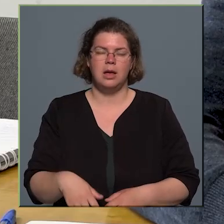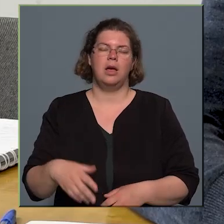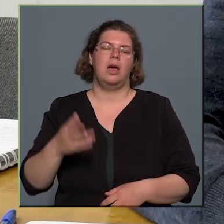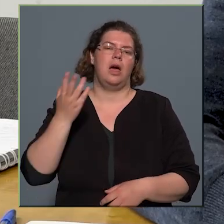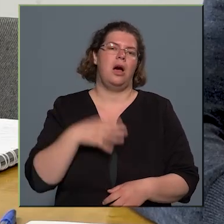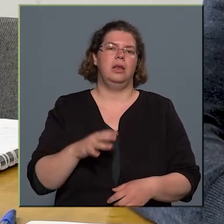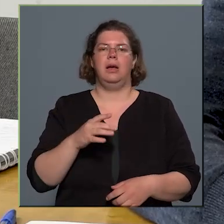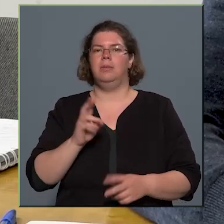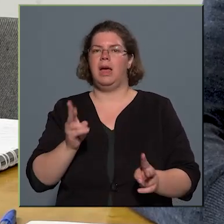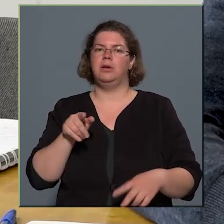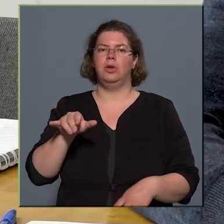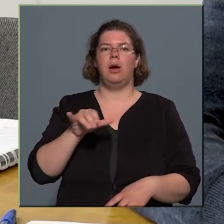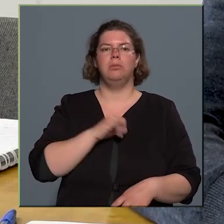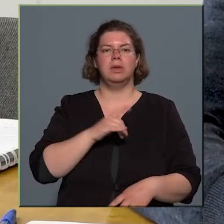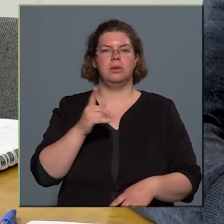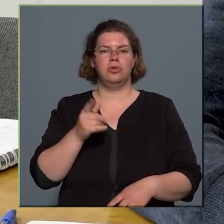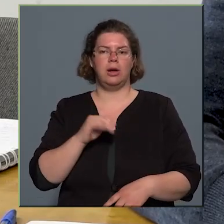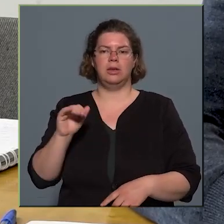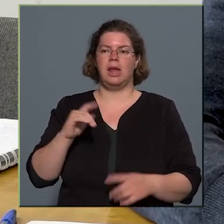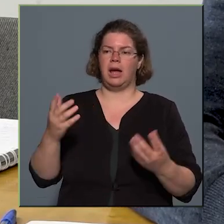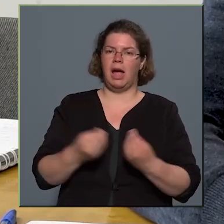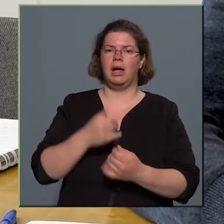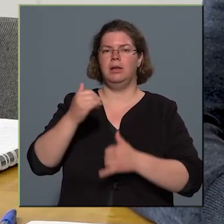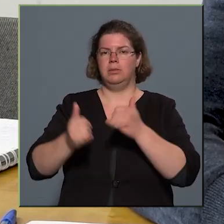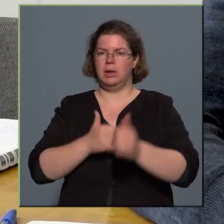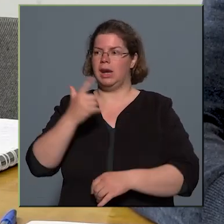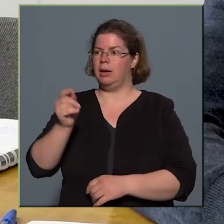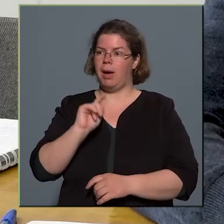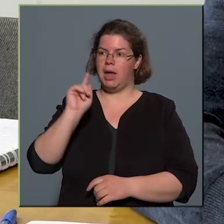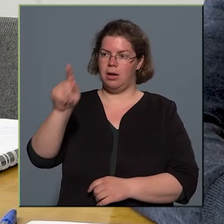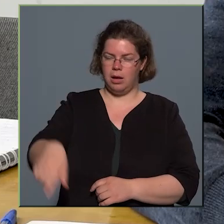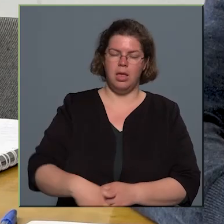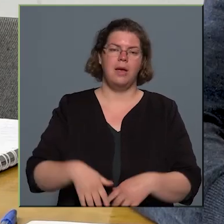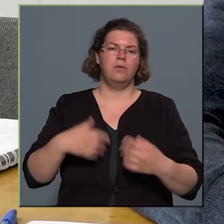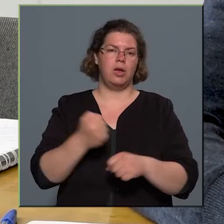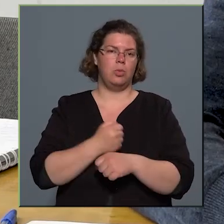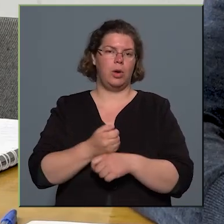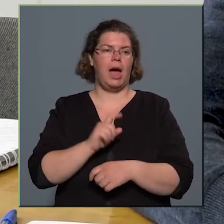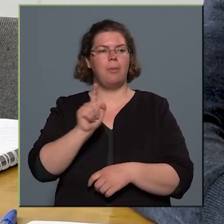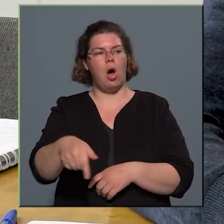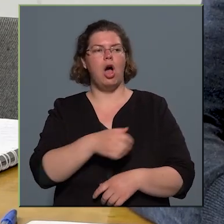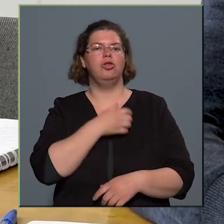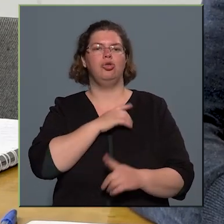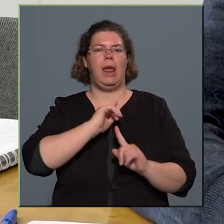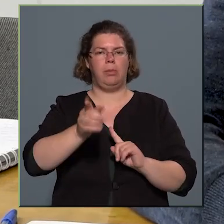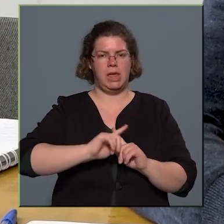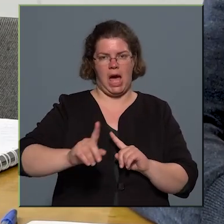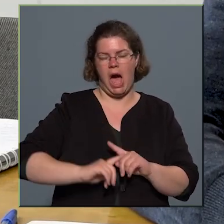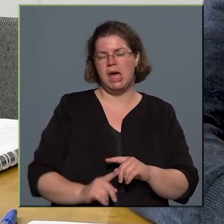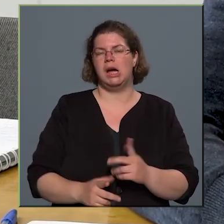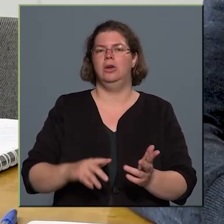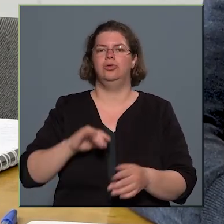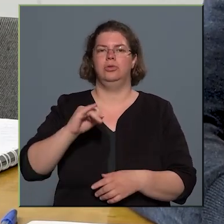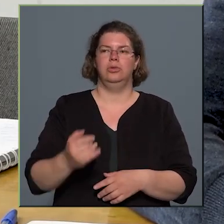hanem oda lehet biztonsággal menni egy gyerekekkel kerékpára, akkor ez is egy cél, illetve a munkába, iskolába járásnak is bizonyos